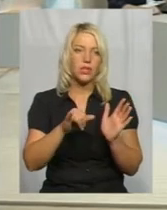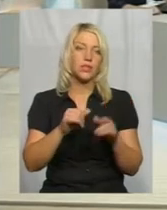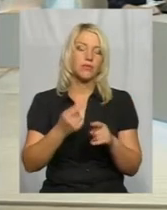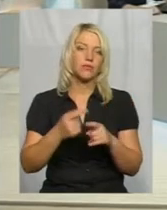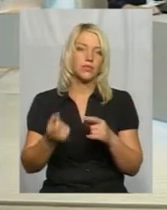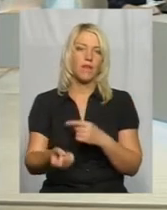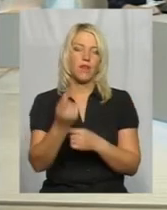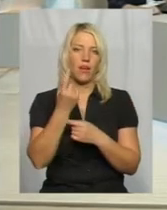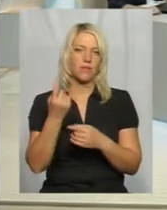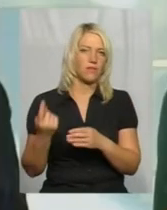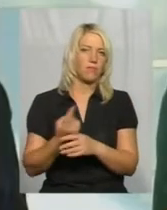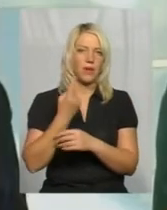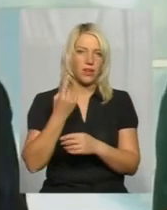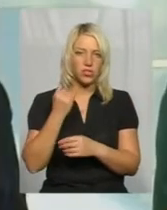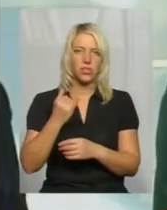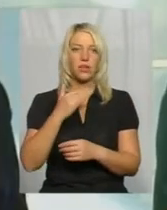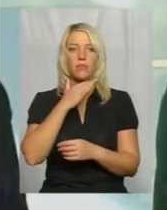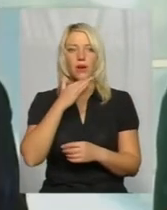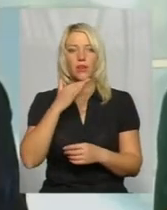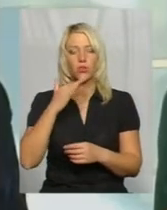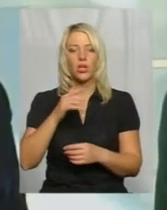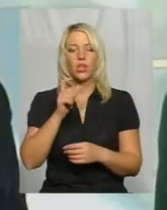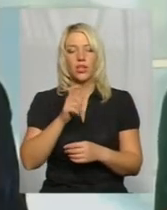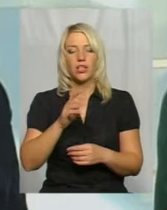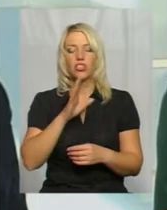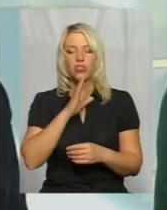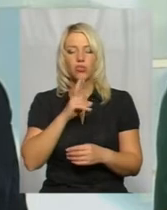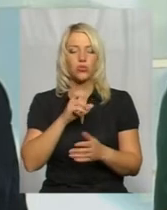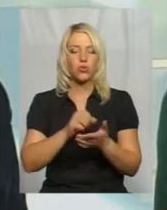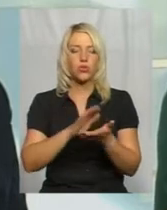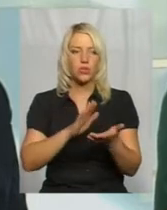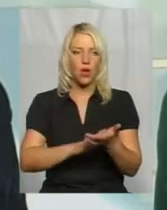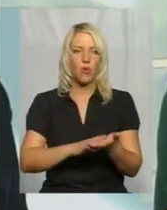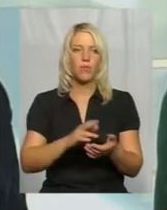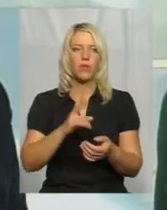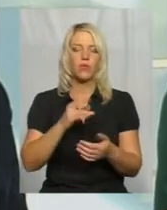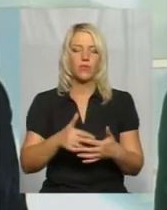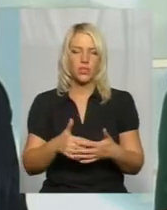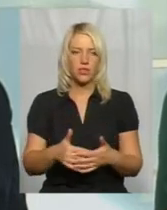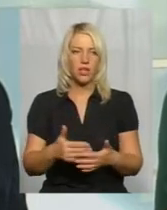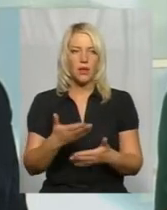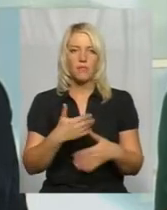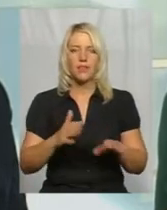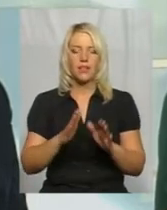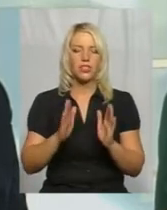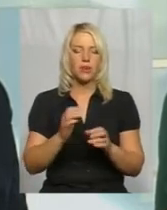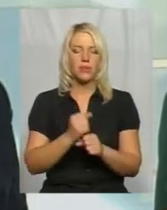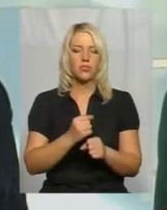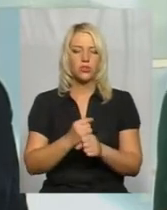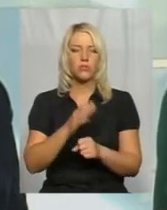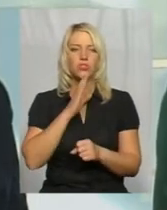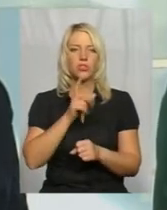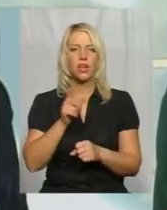вперше. Проте частина жінок, які навіть стояли на обліку з приводу вагітності, ми ж беремо не лише, працюємо з тими жінками, які